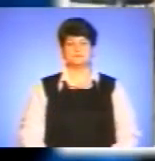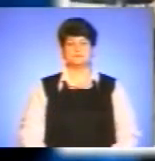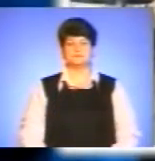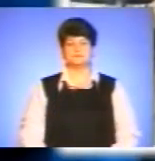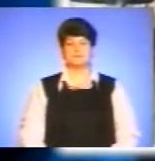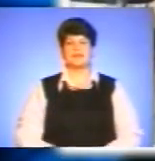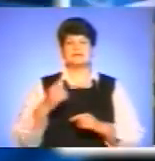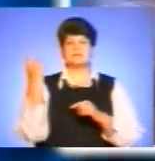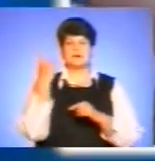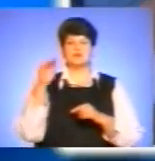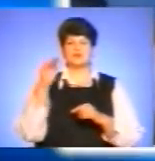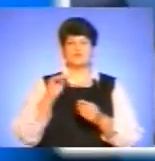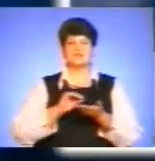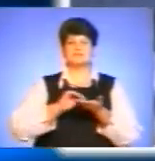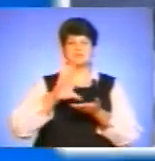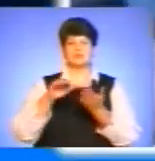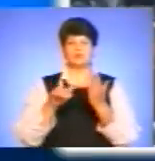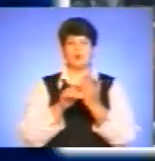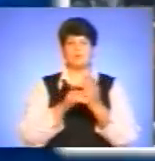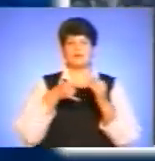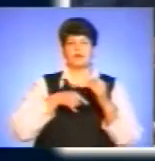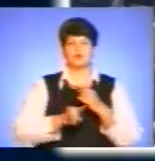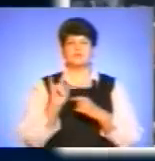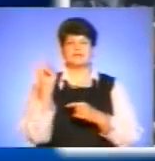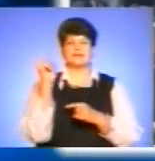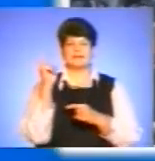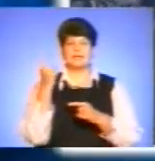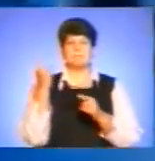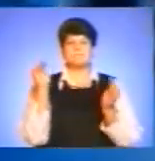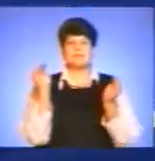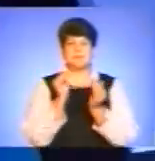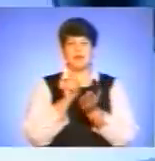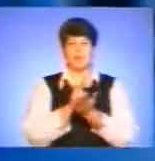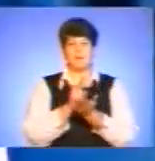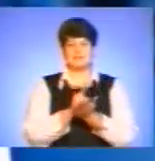З 1 жовтня збільшили допомогу при народженні дитини та мінімальну пенсію.